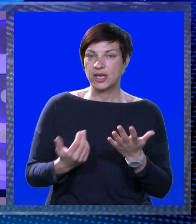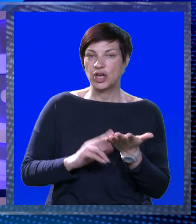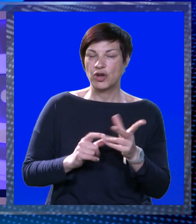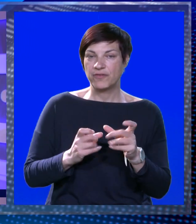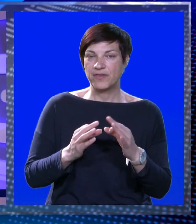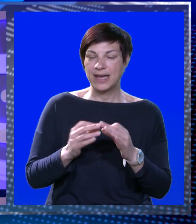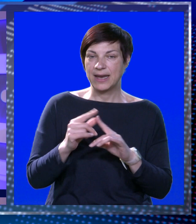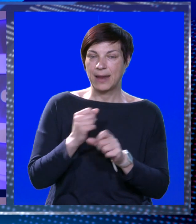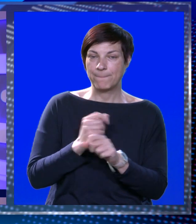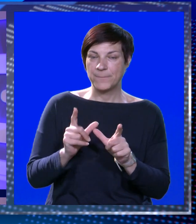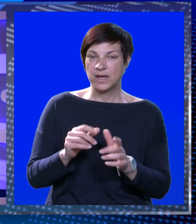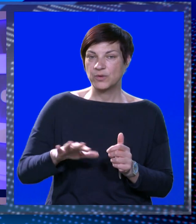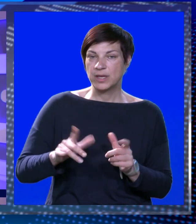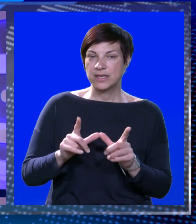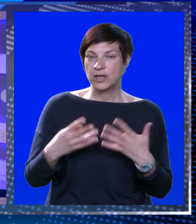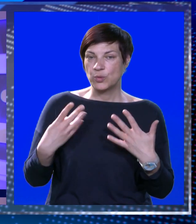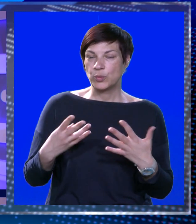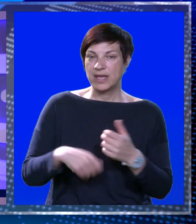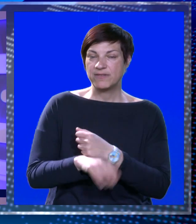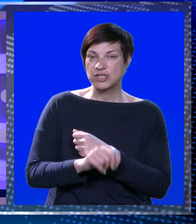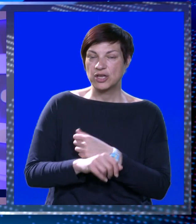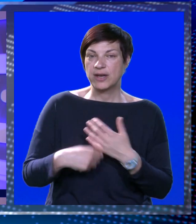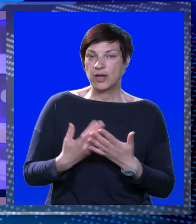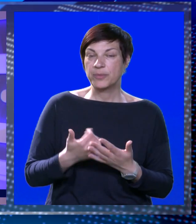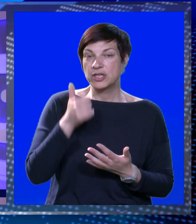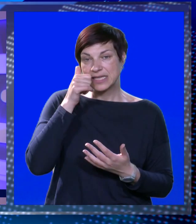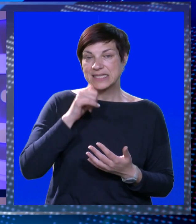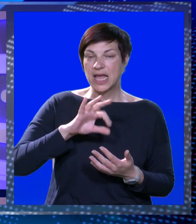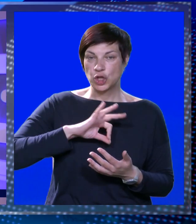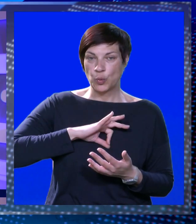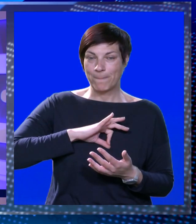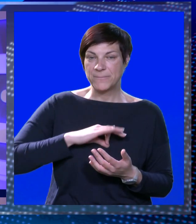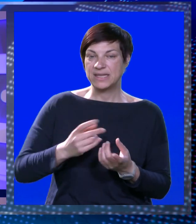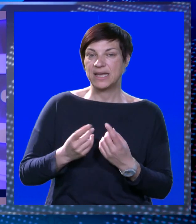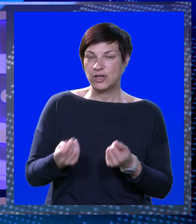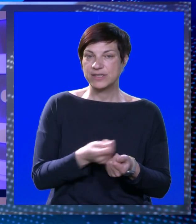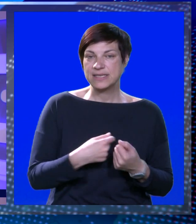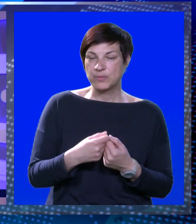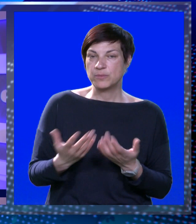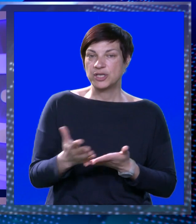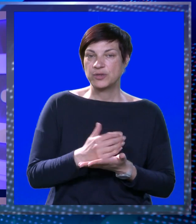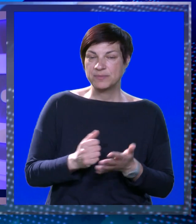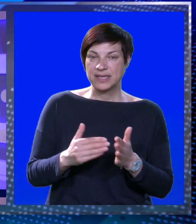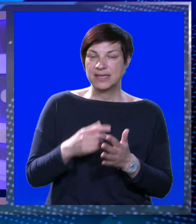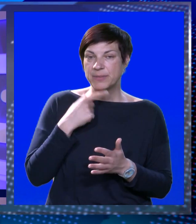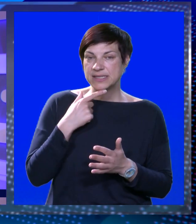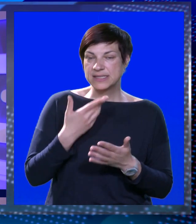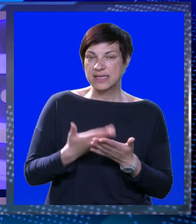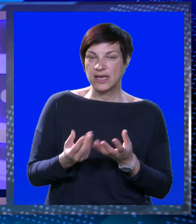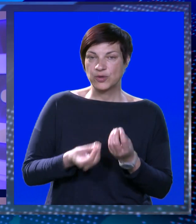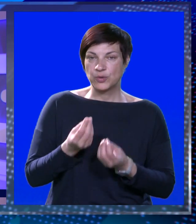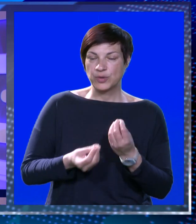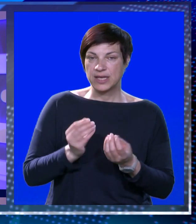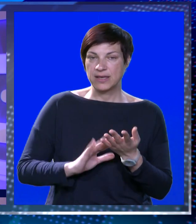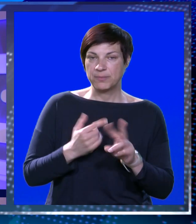Novalja Kup, koji je održan na pagu kategorija u devet škole nogometa, osvojila je zlatnu medalju. Osim momčatskog uspjeha, treba istaknuti